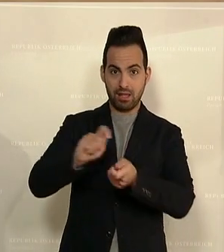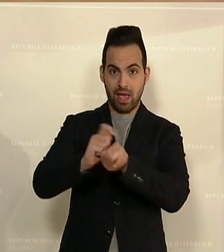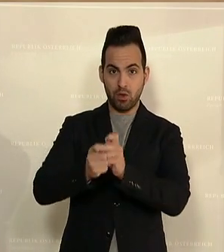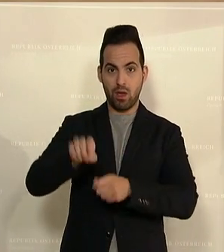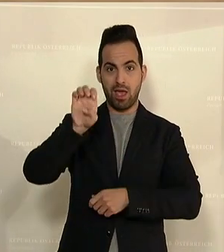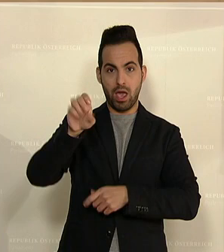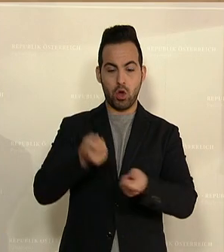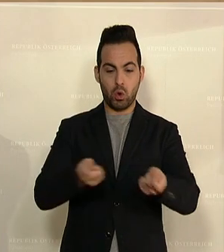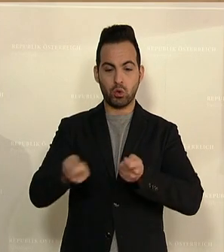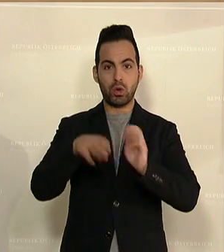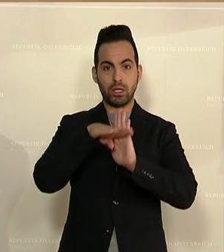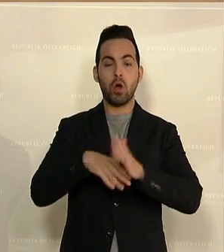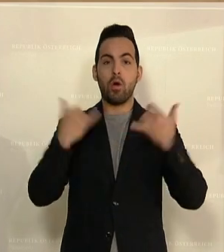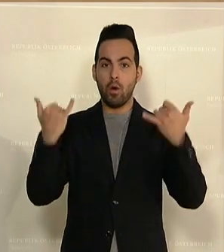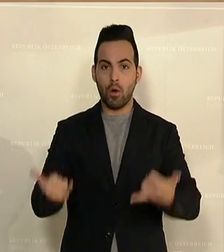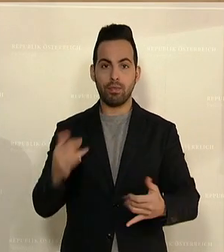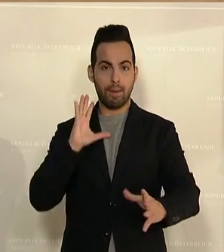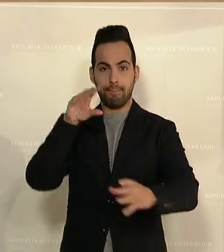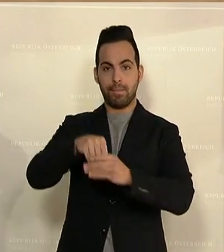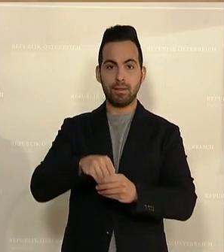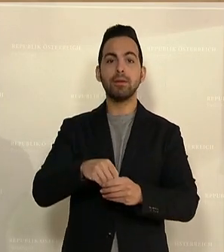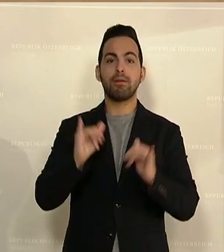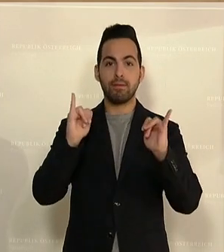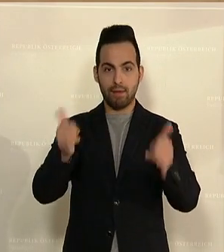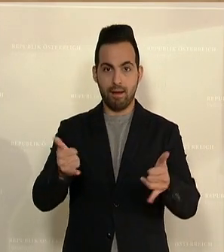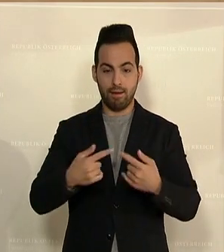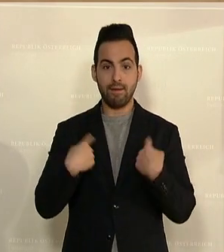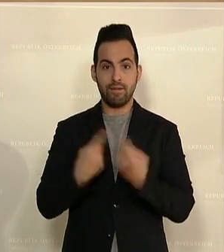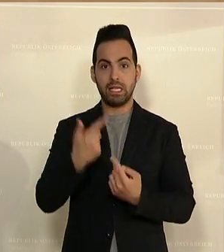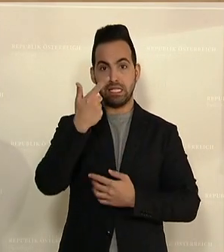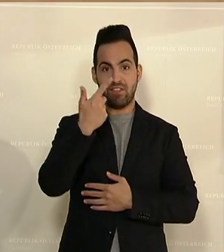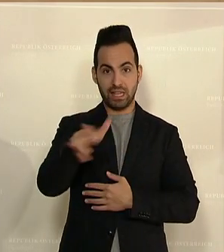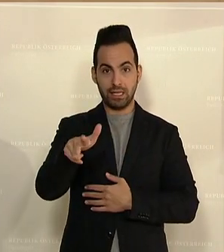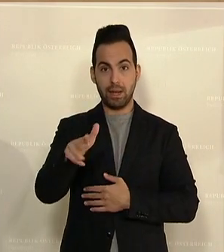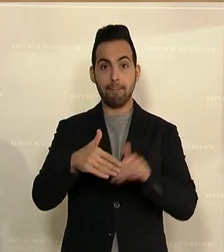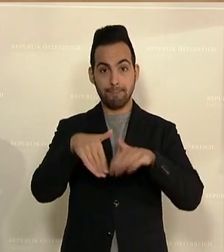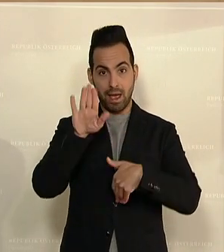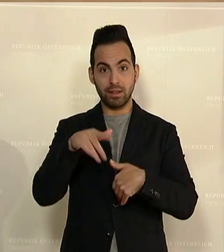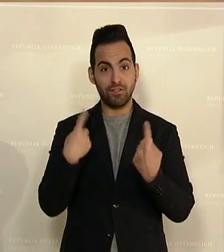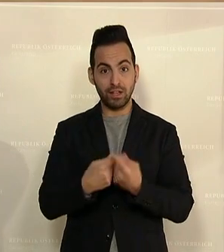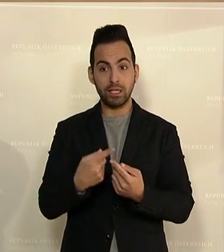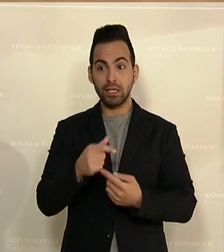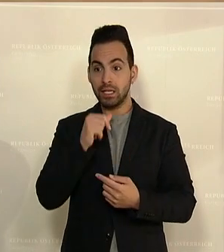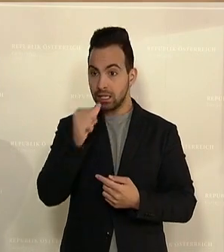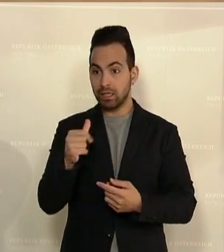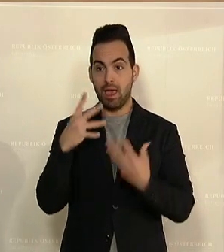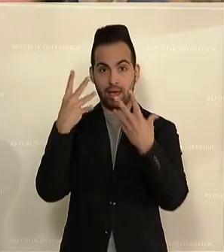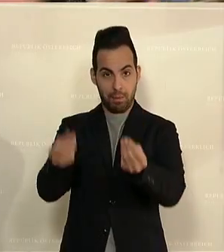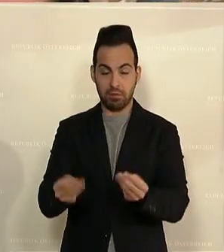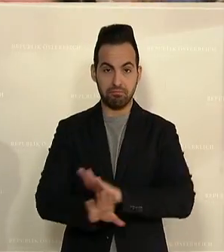Sehkontrollgesetzes heute definitiv geben. Unsere Zweidrittelmehrheit werden wir dafür nicht hergeben. Dankeschön.